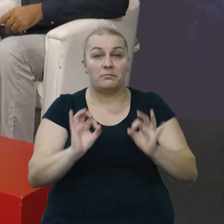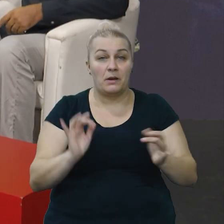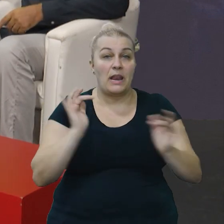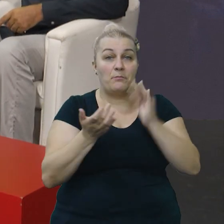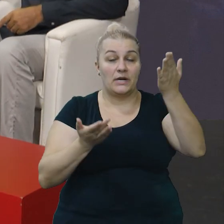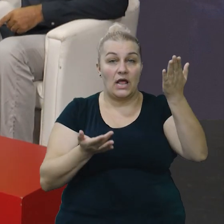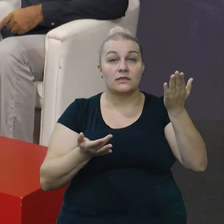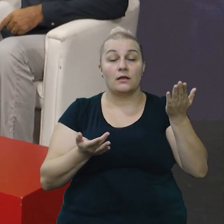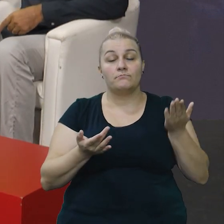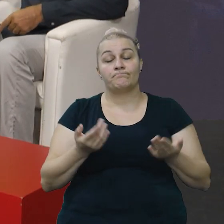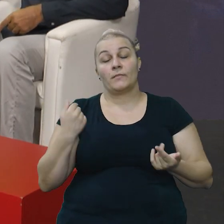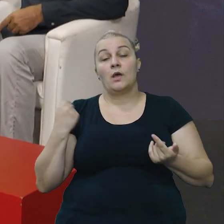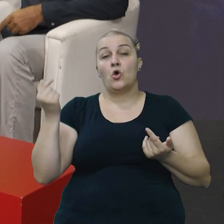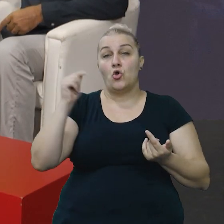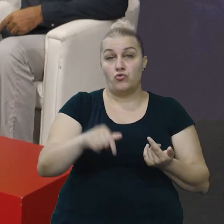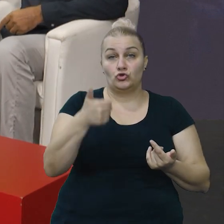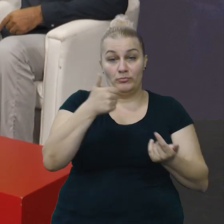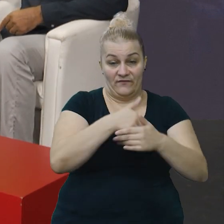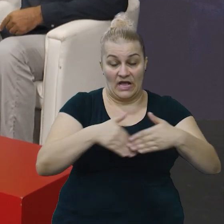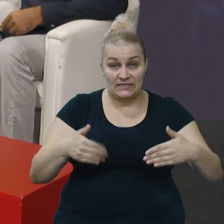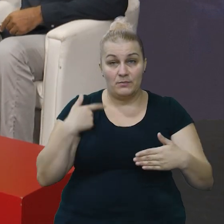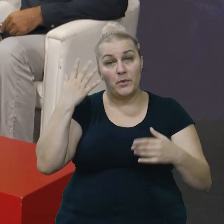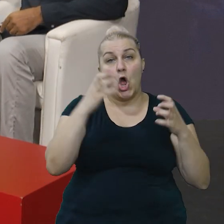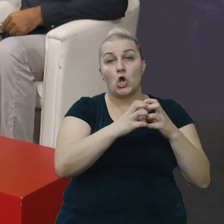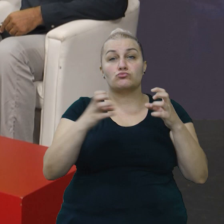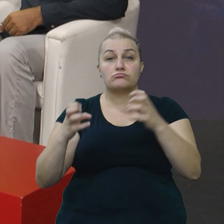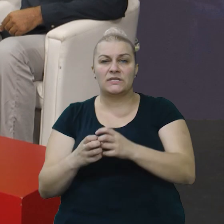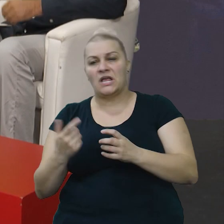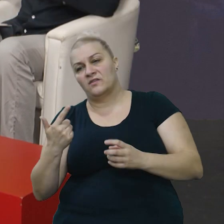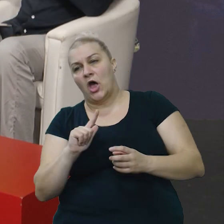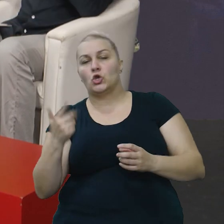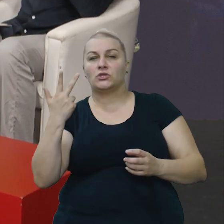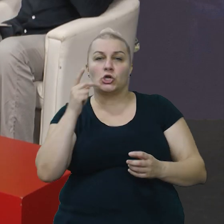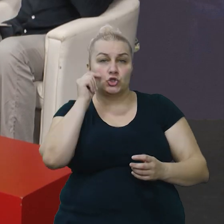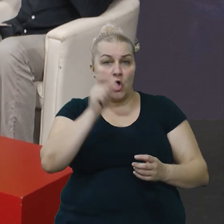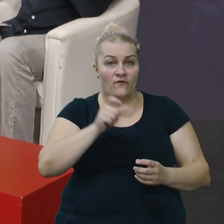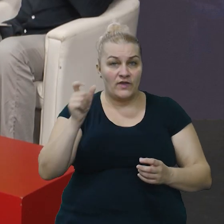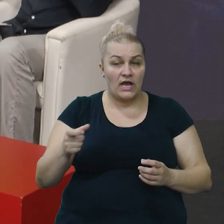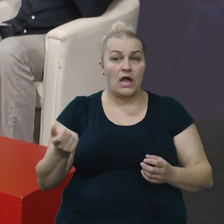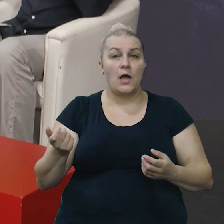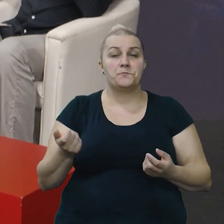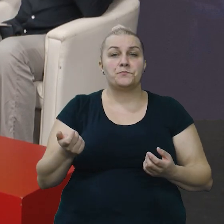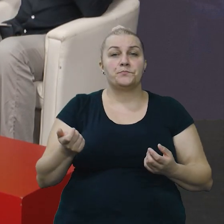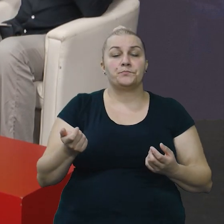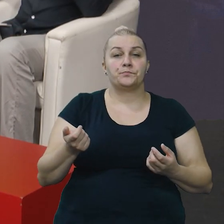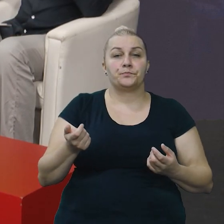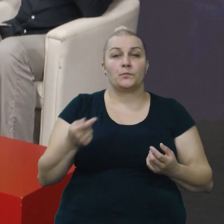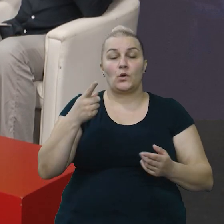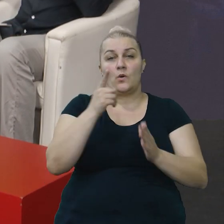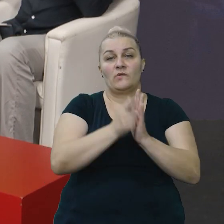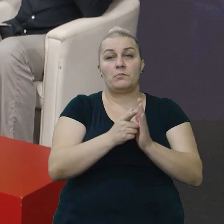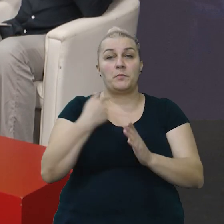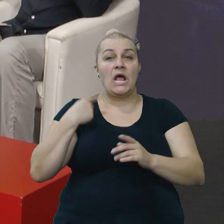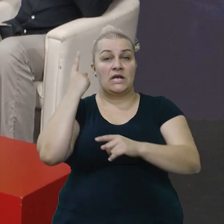crtu, znači bili smo po grupicama, po dva, tri čovjeka, zapalo je mene sa tada